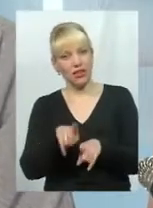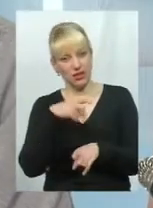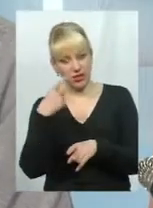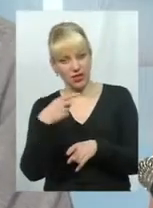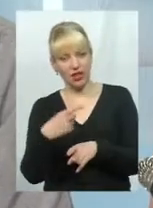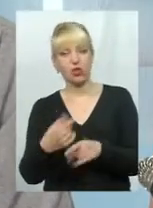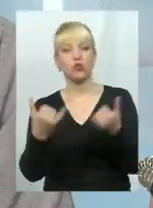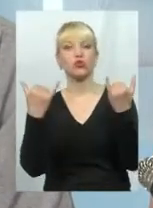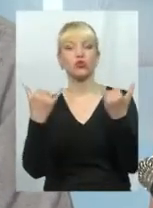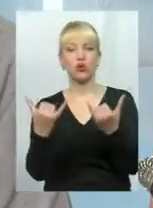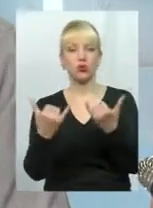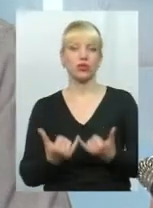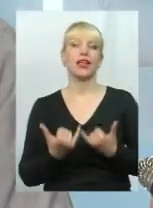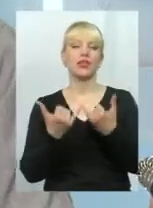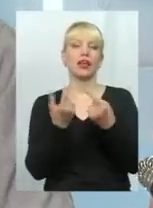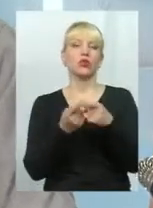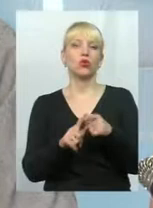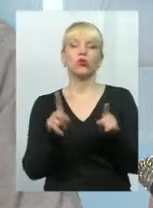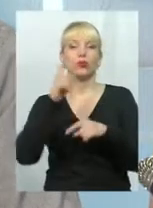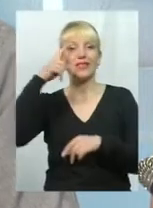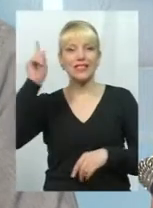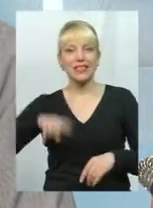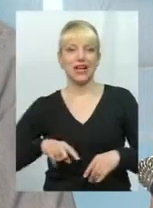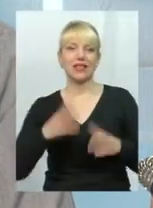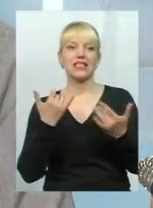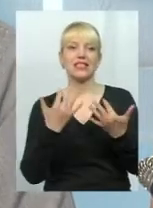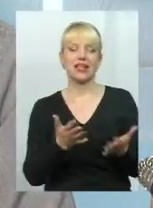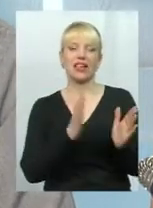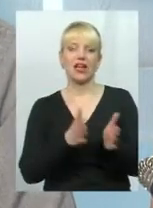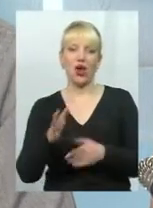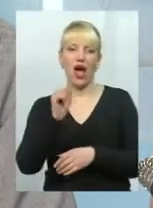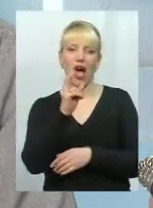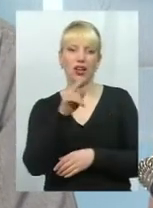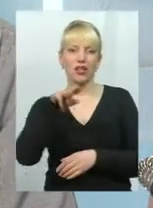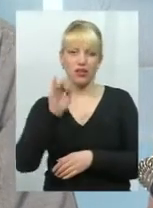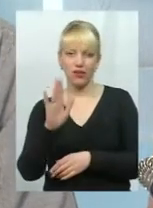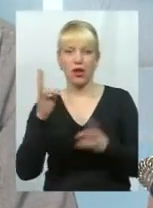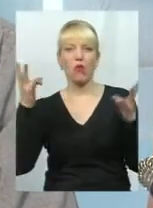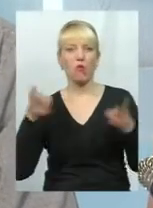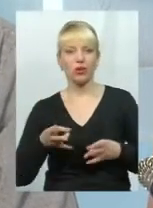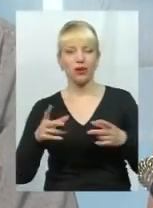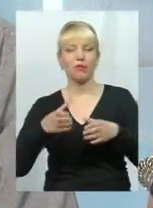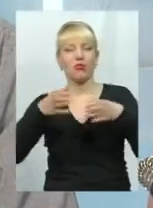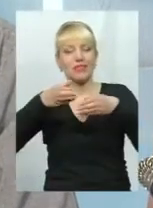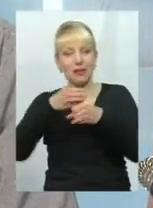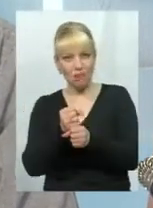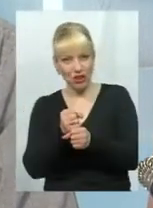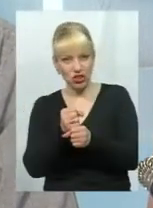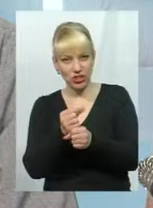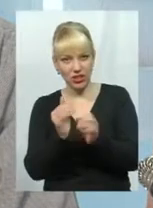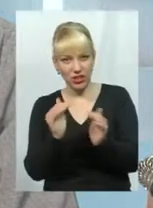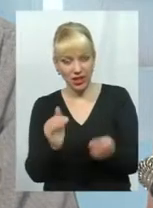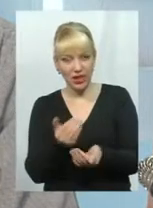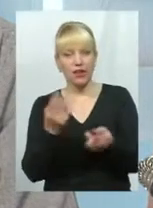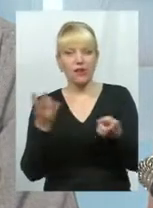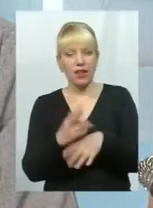сьогодні для того, аби знати, скільки регуляторних актів потрібно зменшити, для цього потрібно